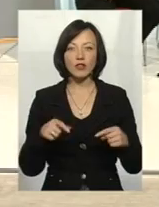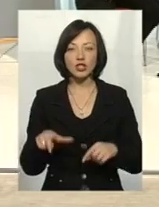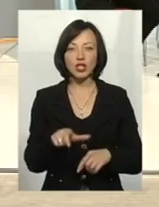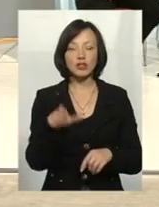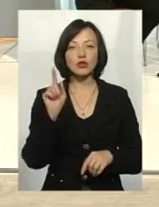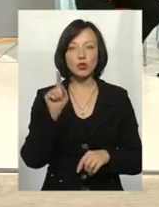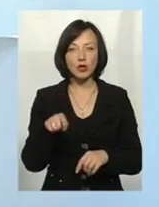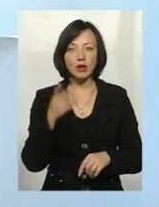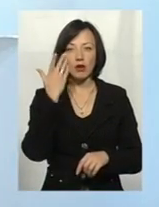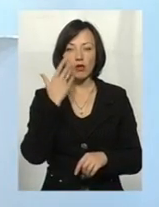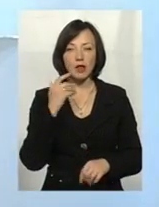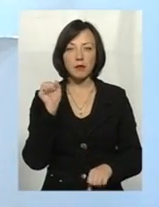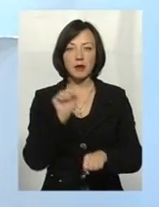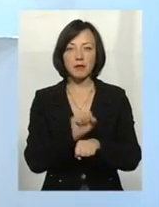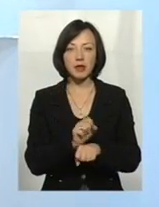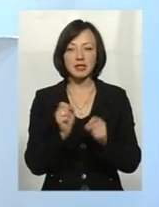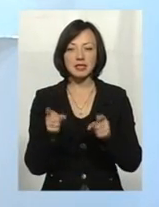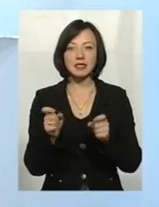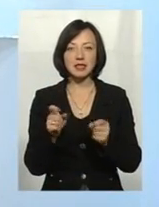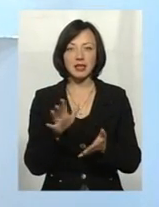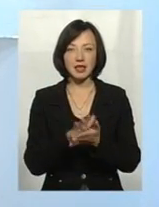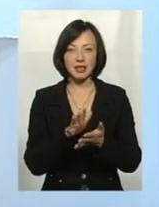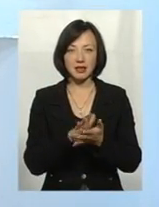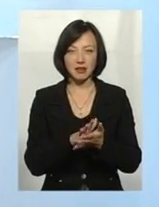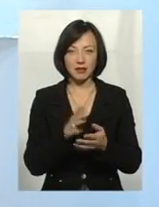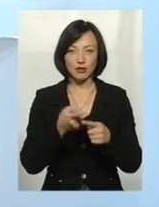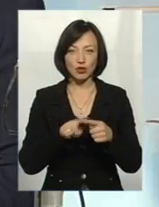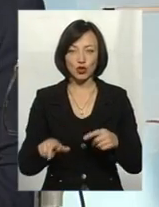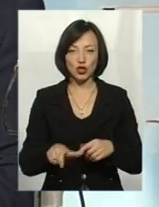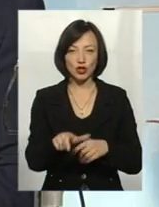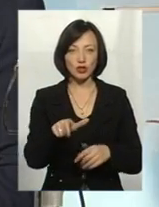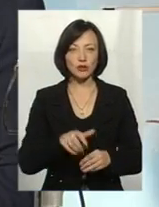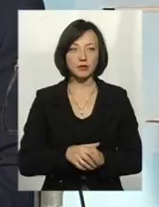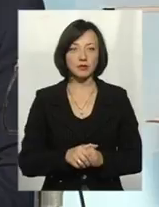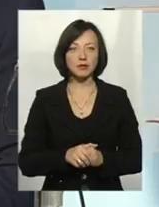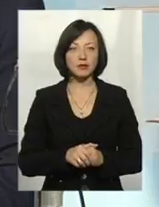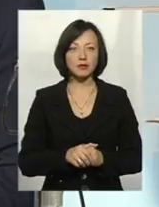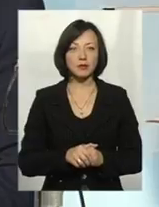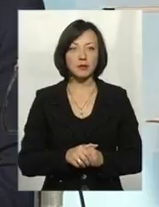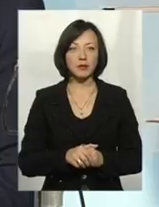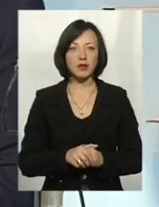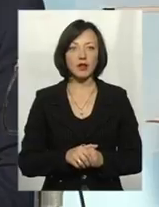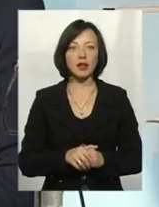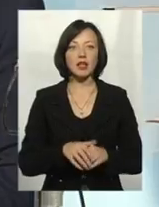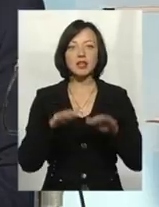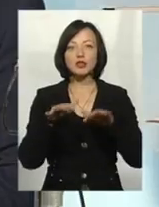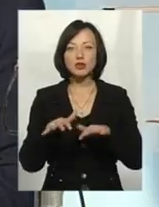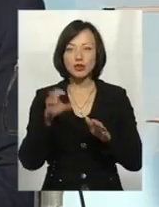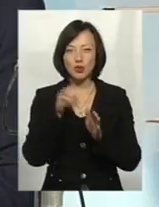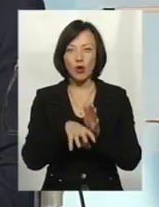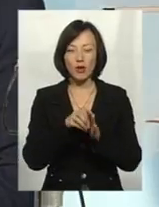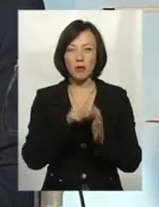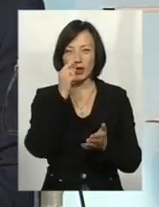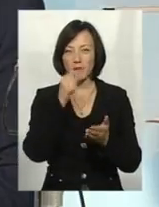в тому випадку, якщо припинуться скиди стоків у цю річку, забруднених стоків, оскільки зі стоками постійно потрапляють